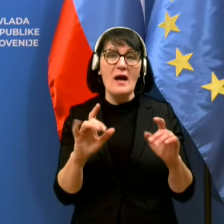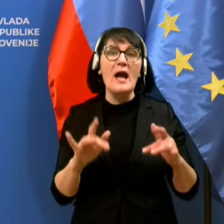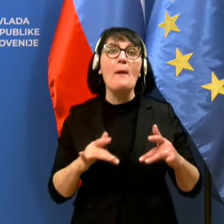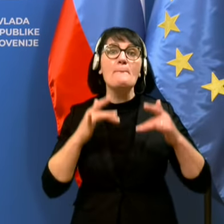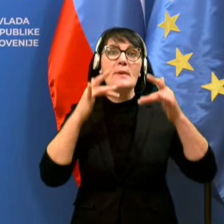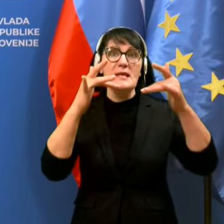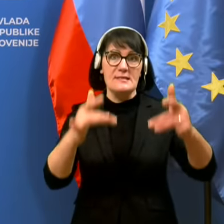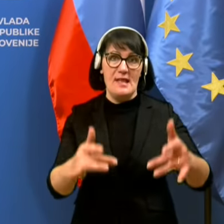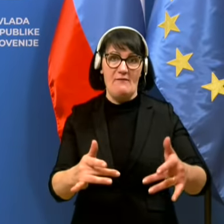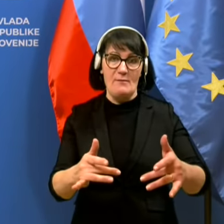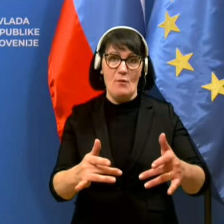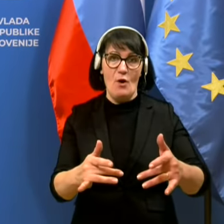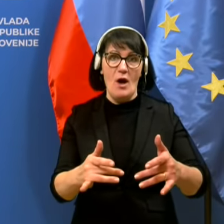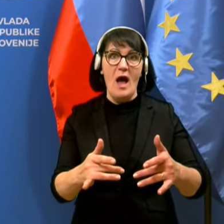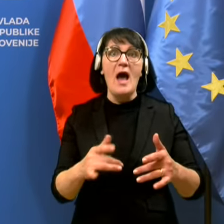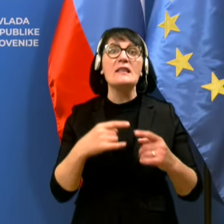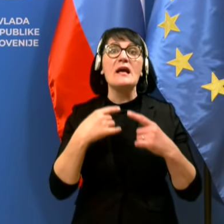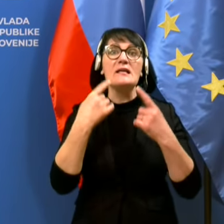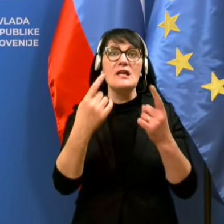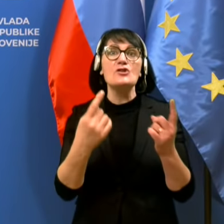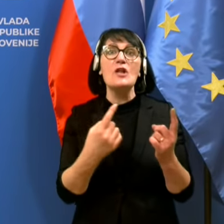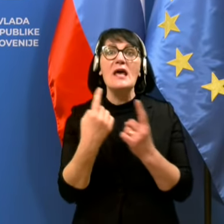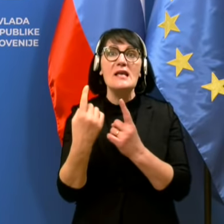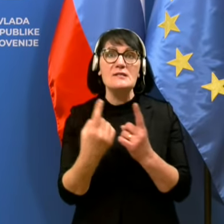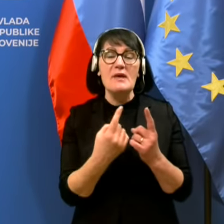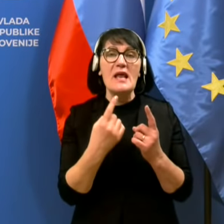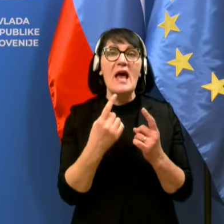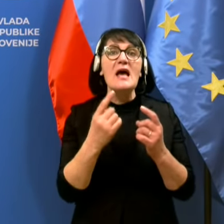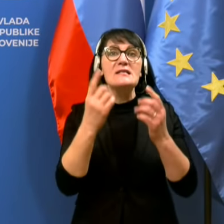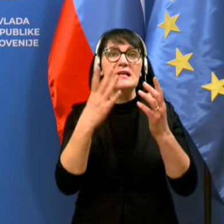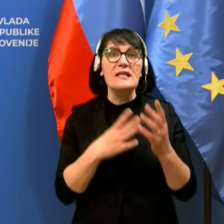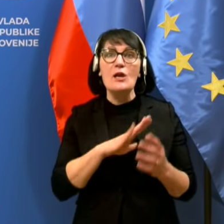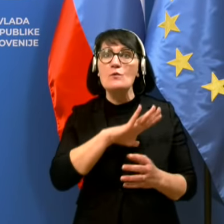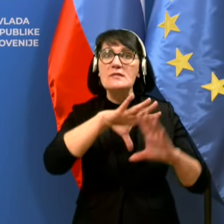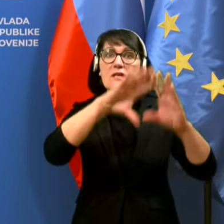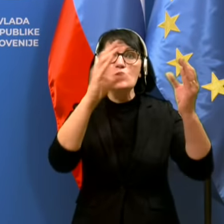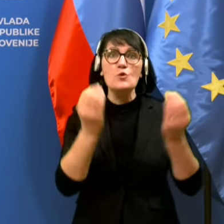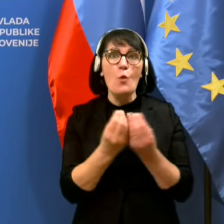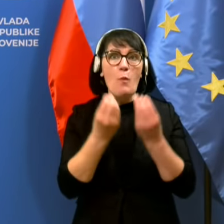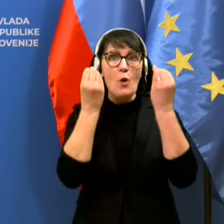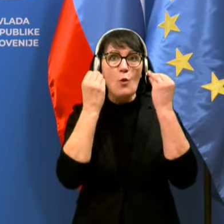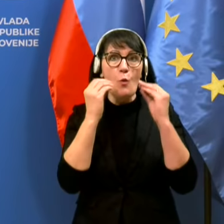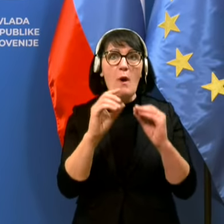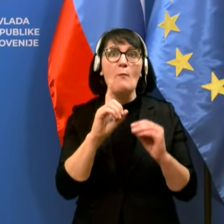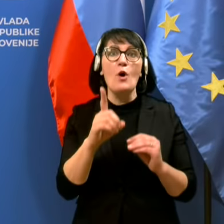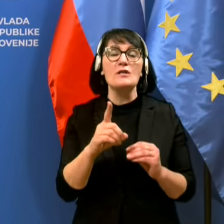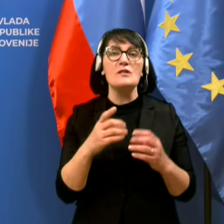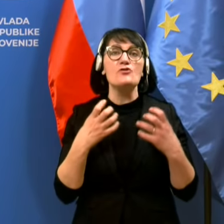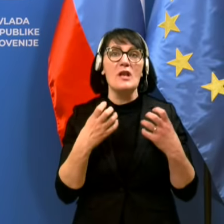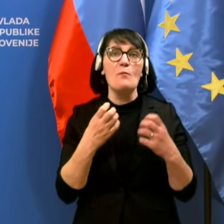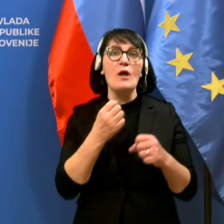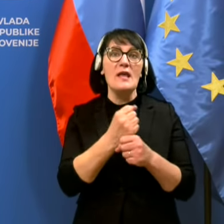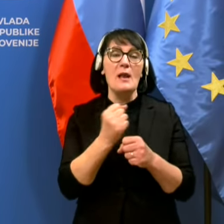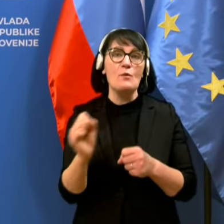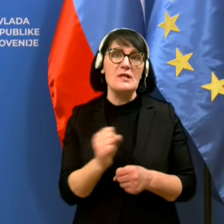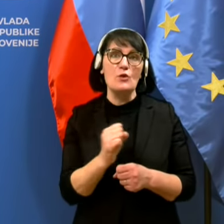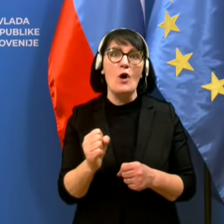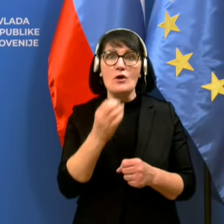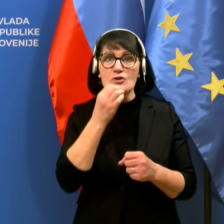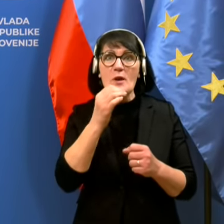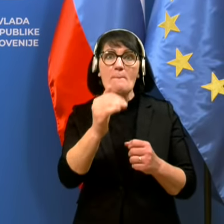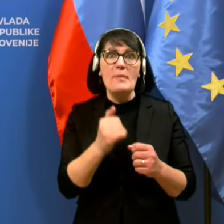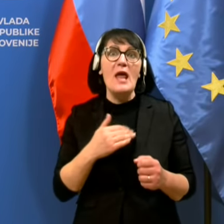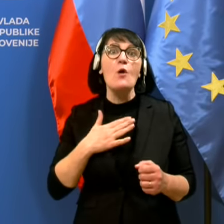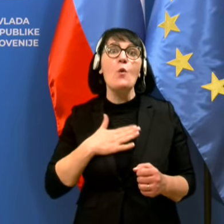predstavimo na kasnejše razmere, za katere vsi skupaj upamo in si želimo in delamo za to, da bi bile čim prej